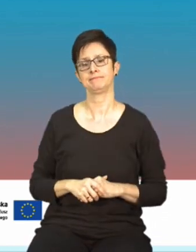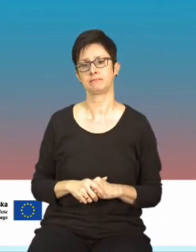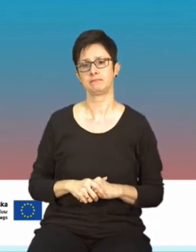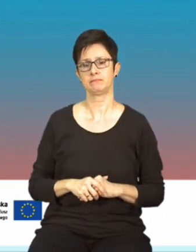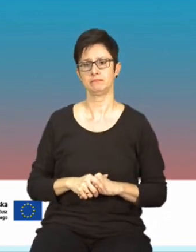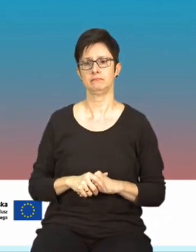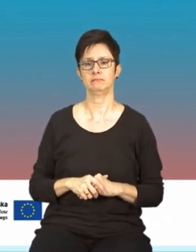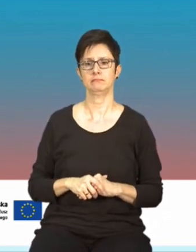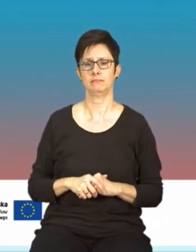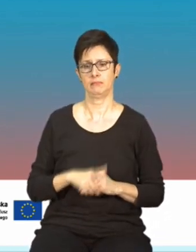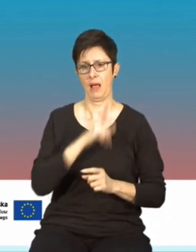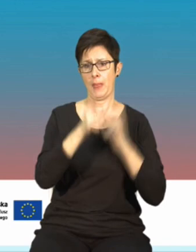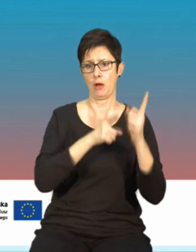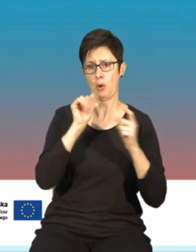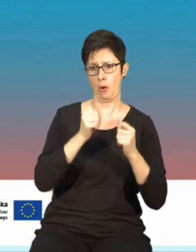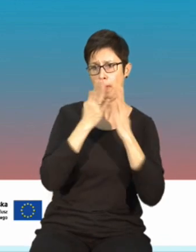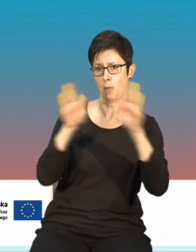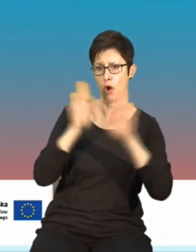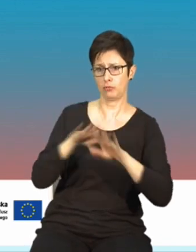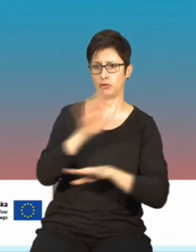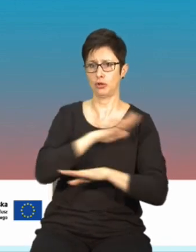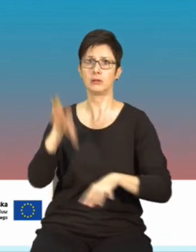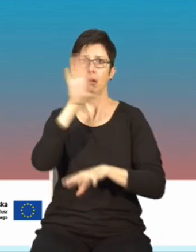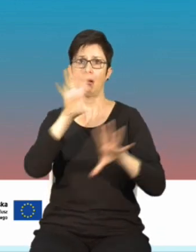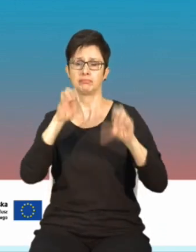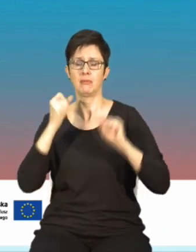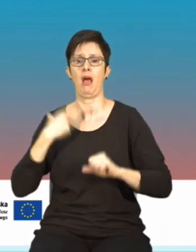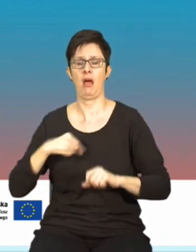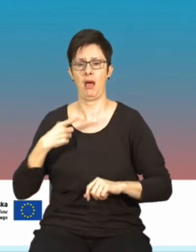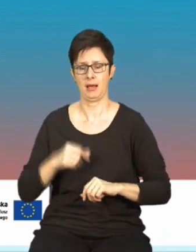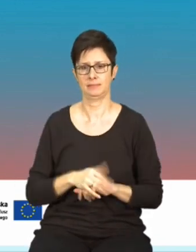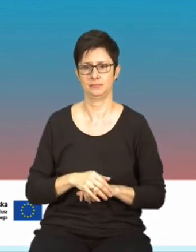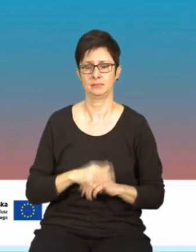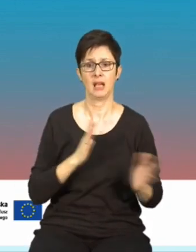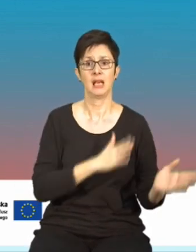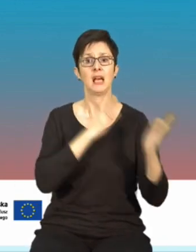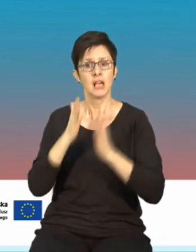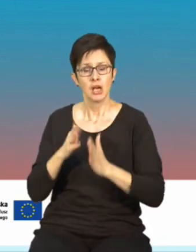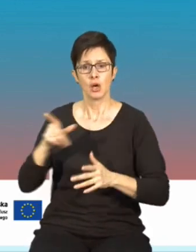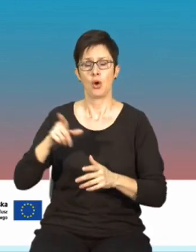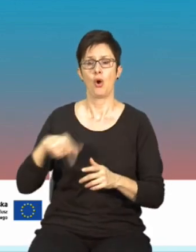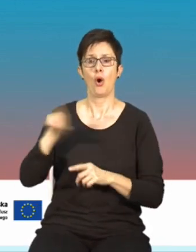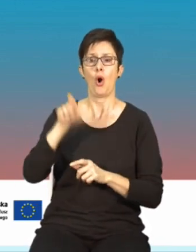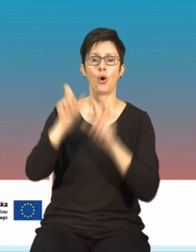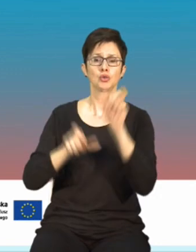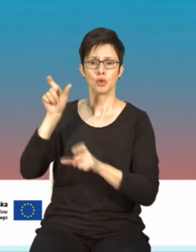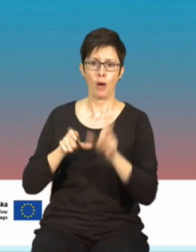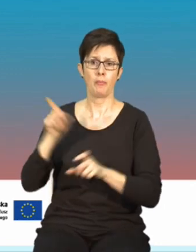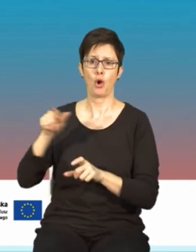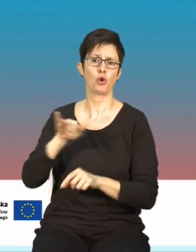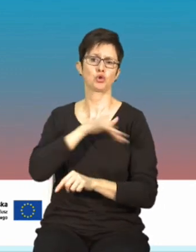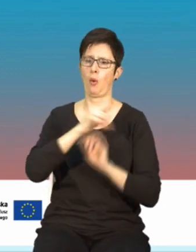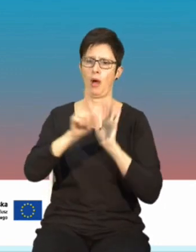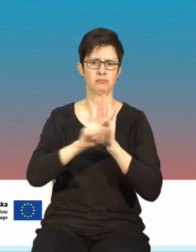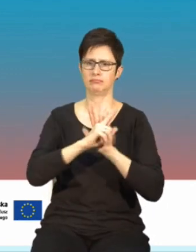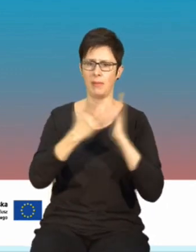prostu bezpośrednio w szkołach przez nauczycieli. Nie zapominamy także właśnie o osobach, które z racji wieku do szkoły już nie wrócą, o